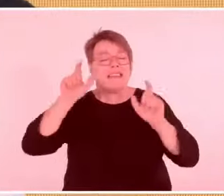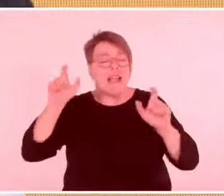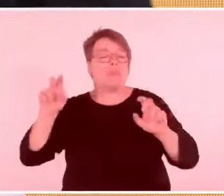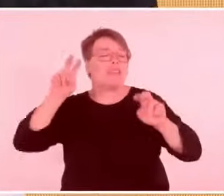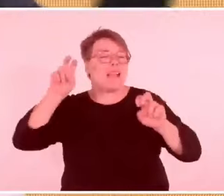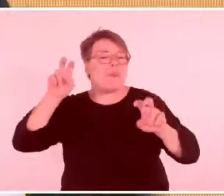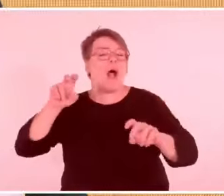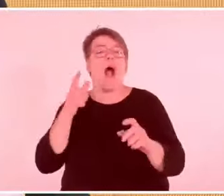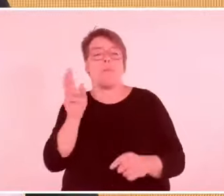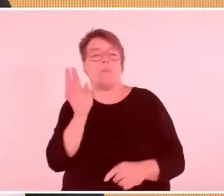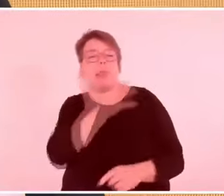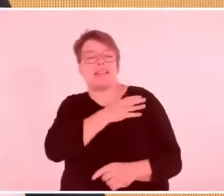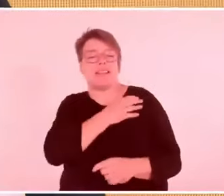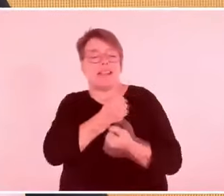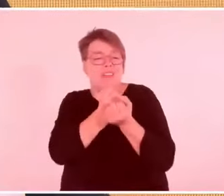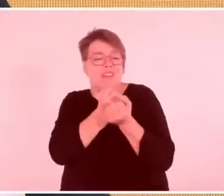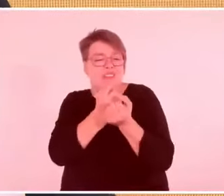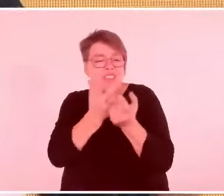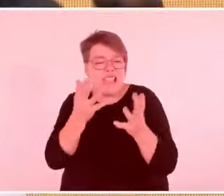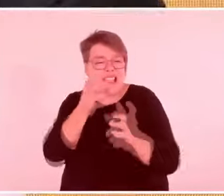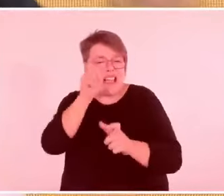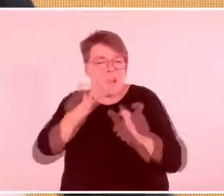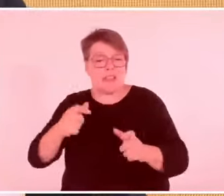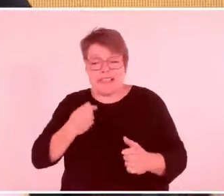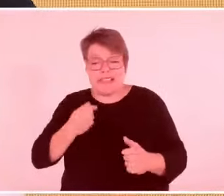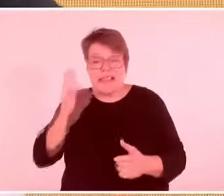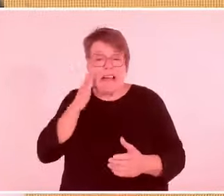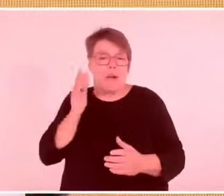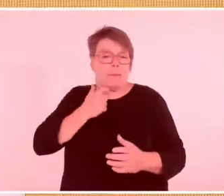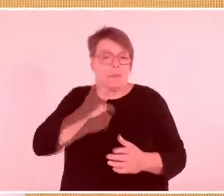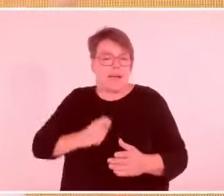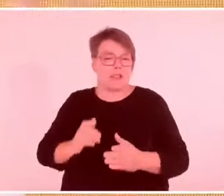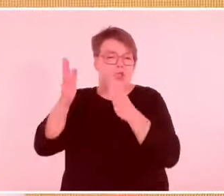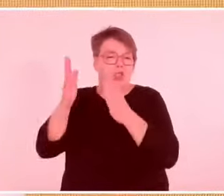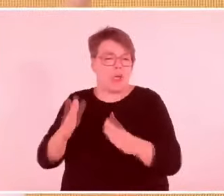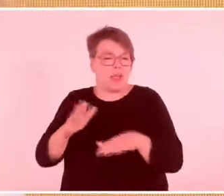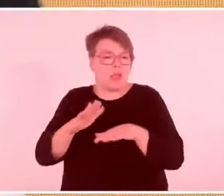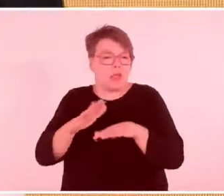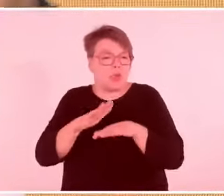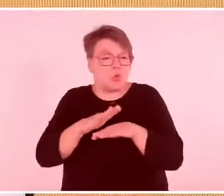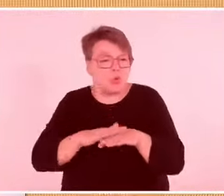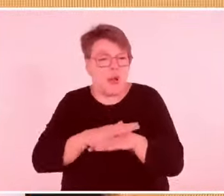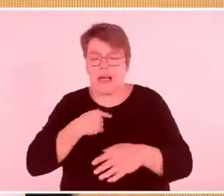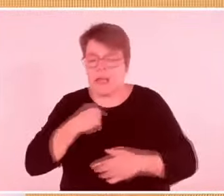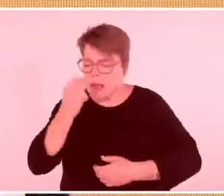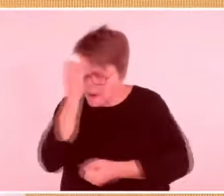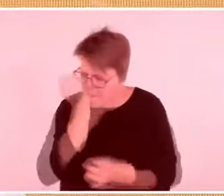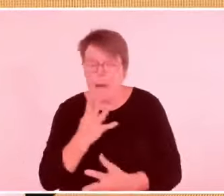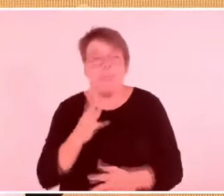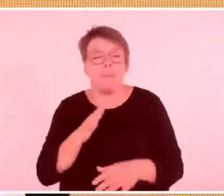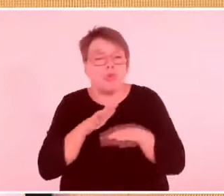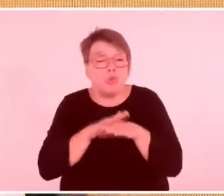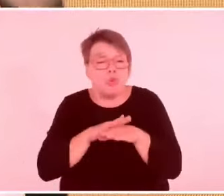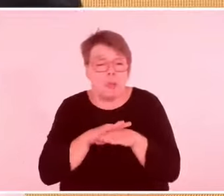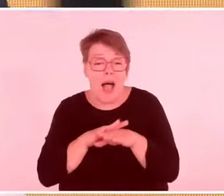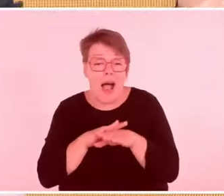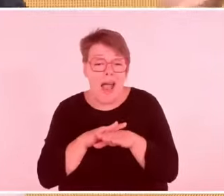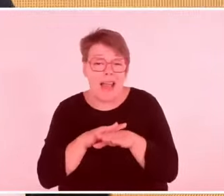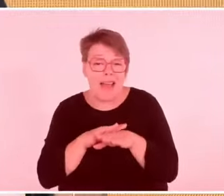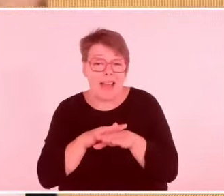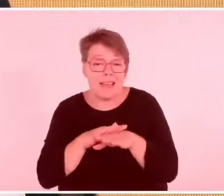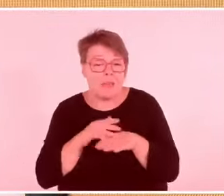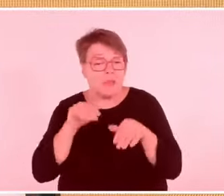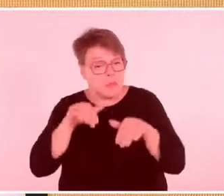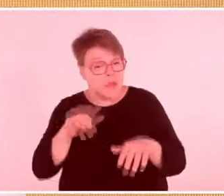gibt, der mehr getan hat für die friedliche Zusammenarbeit zwischen den Palästinensern und Israelis, dann schön. Dann beuge ich